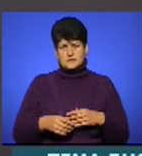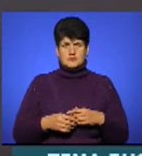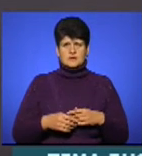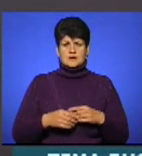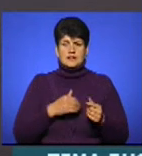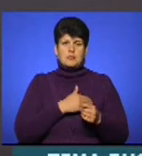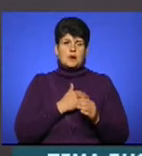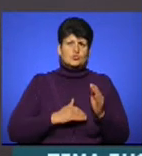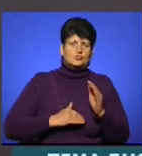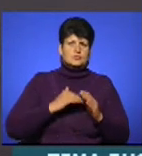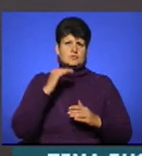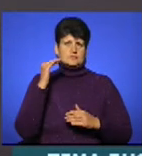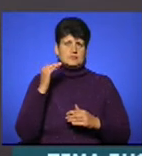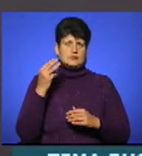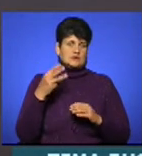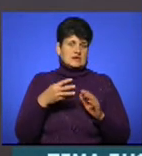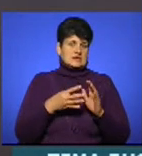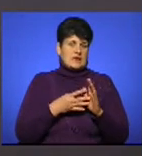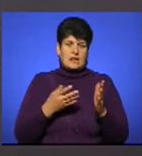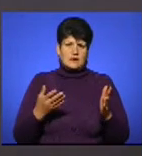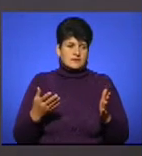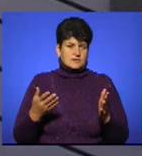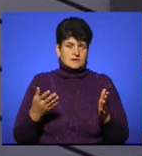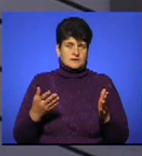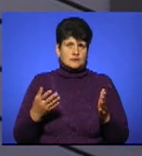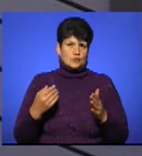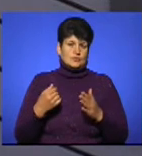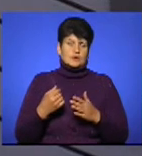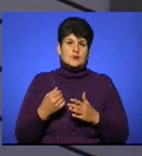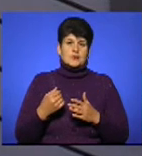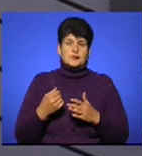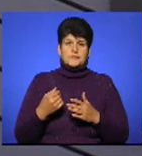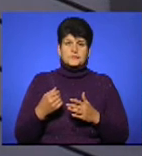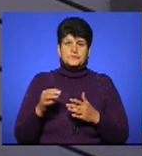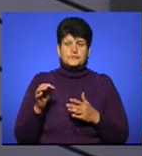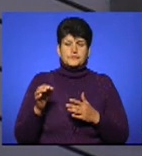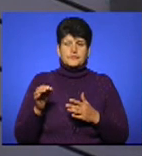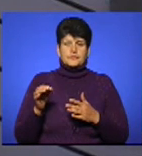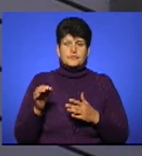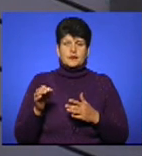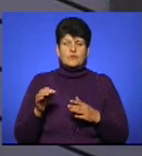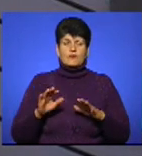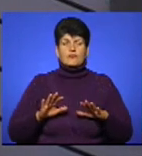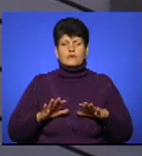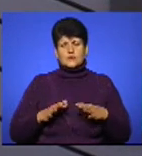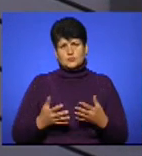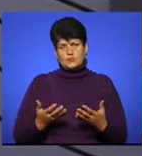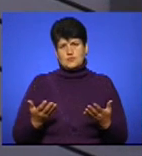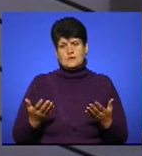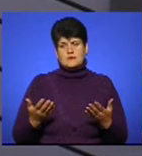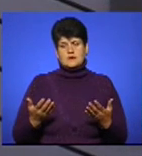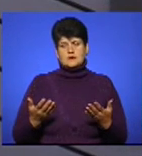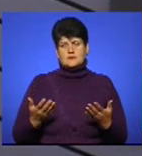підвищення температури до 39-40 градусів, втомлюваність,